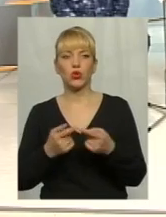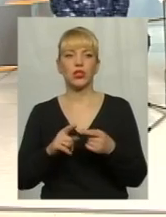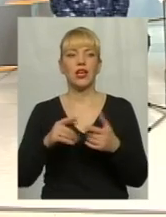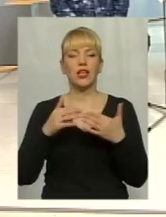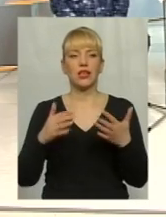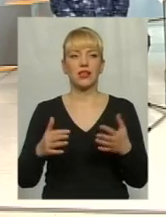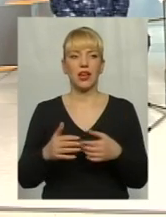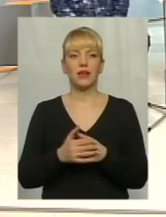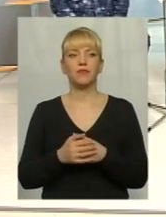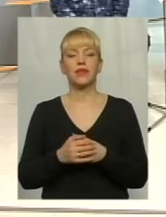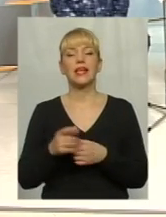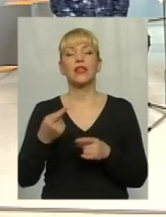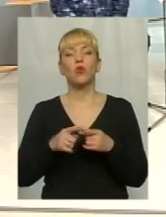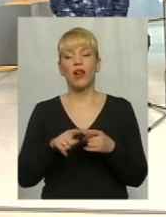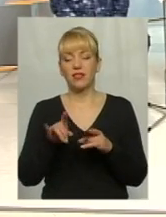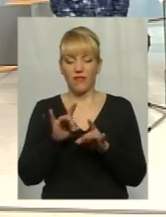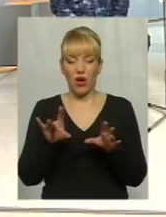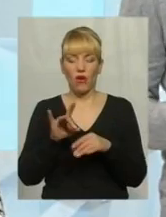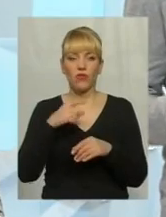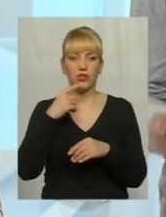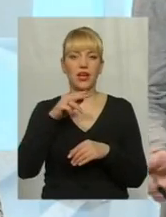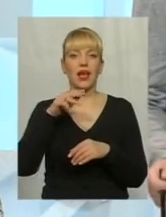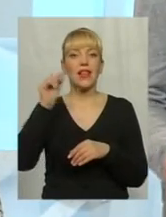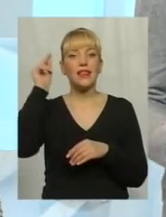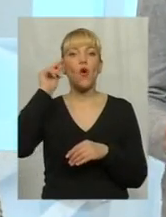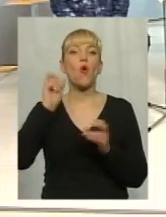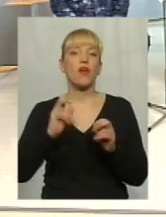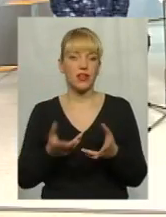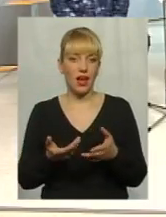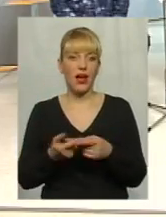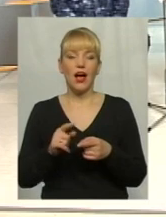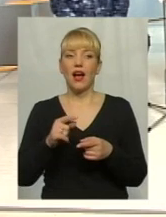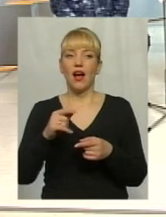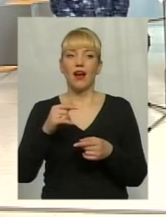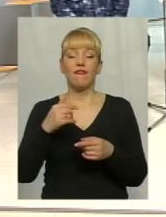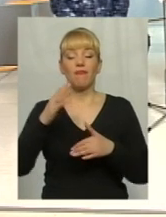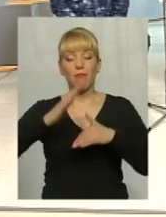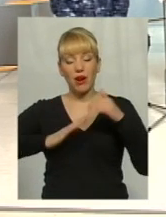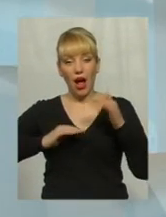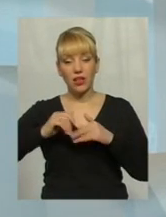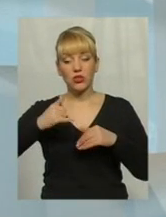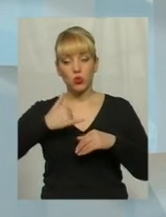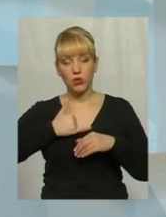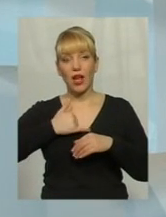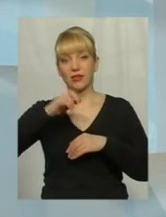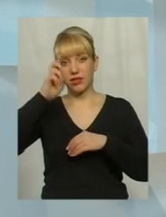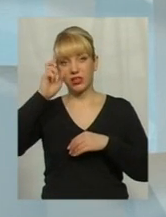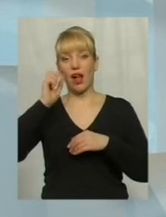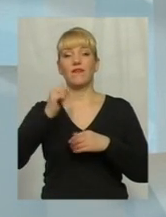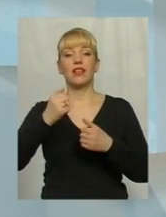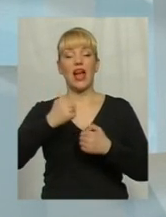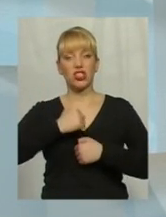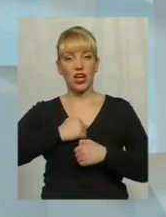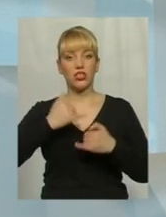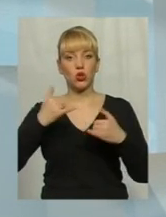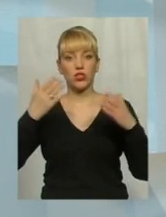про теорію, ви говорите, на практиці воно в нашій країні не зовсім так? В нашій країні, на жаль, на сьогоднішній день малий